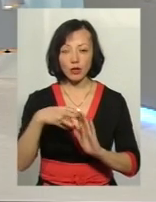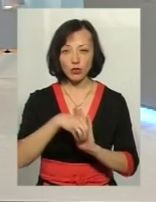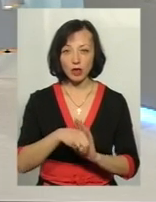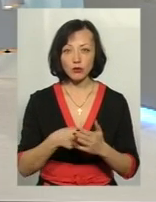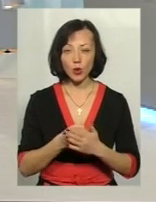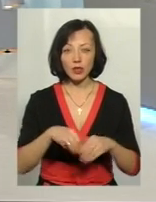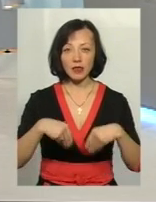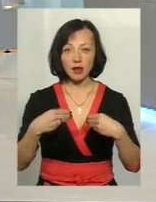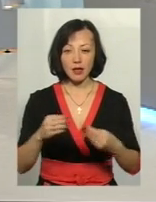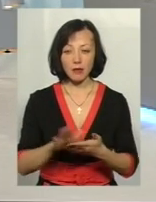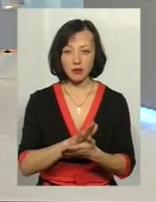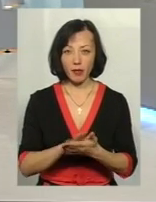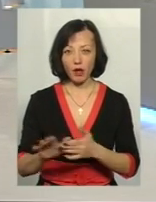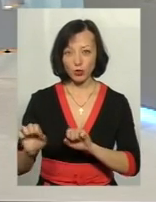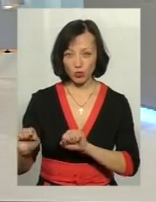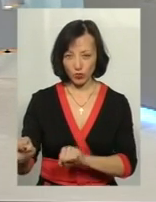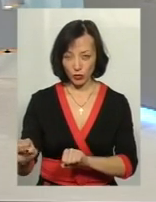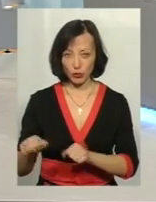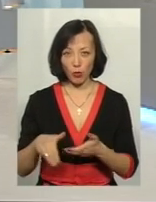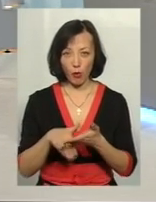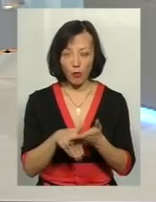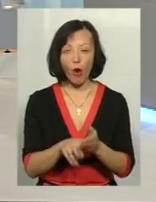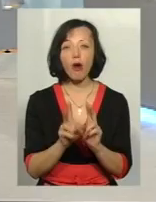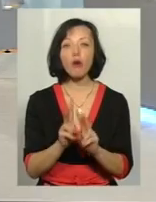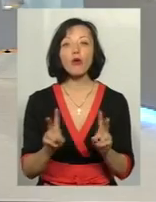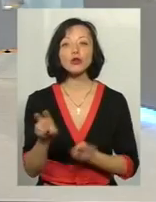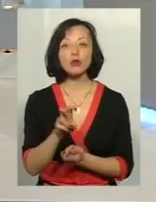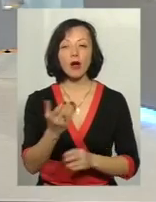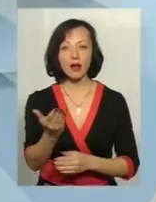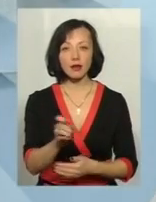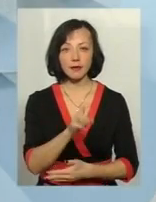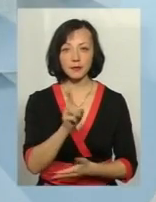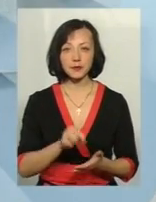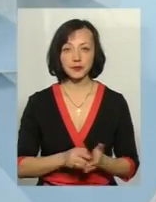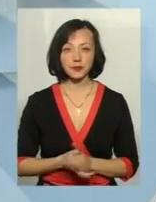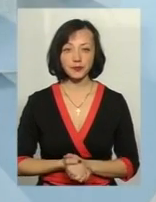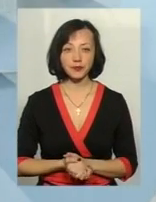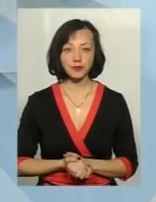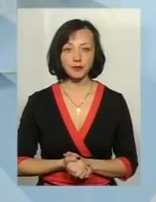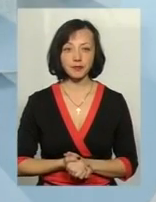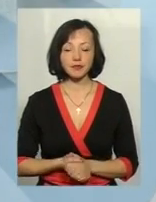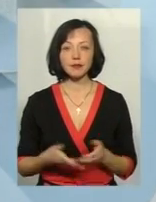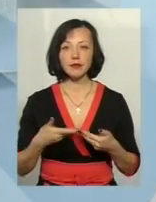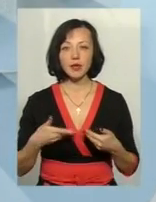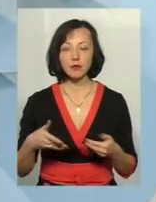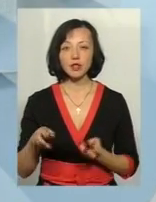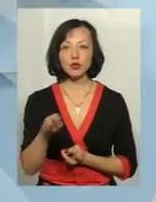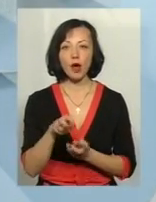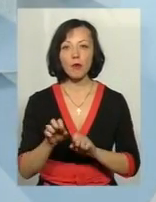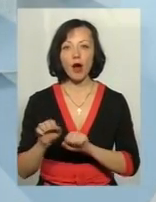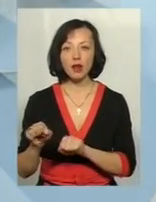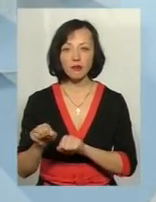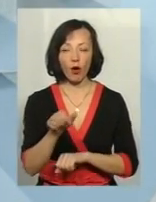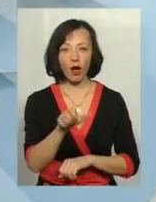надання тієї безоплатної вторинної правової допомоги. Кого шукаєте? Ми шукаємо адвокатів,